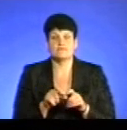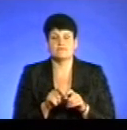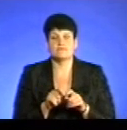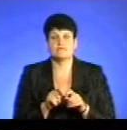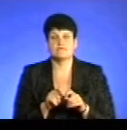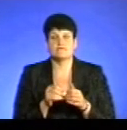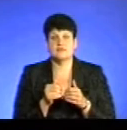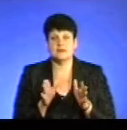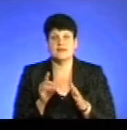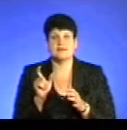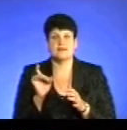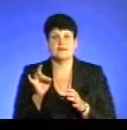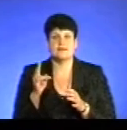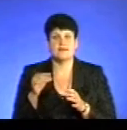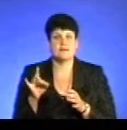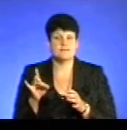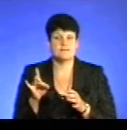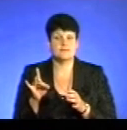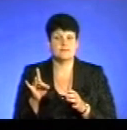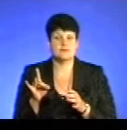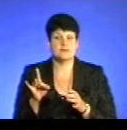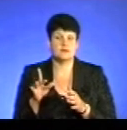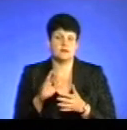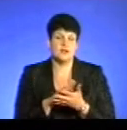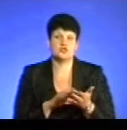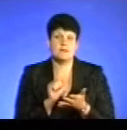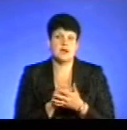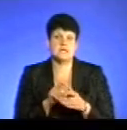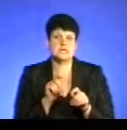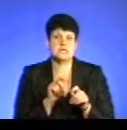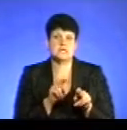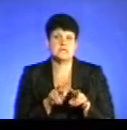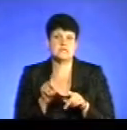ЄРДР і вже далі займаються слідчий і суд.